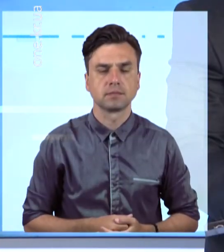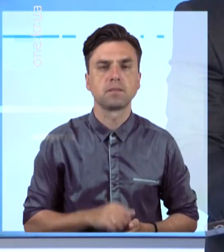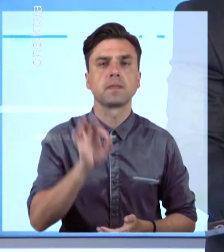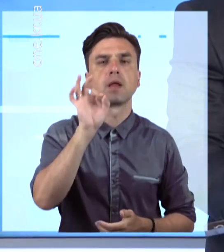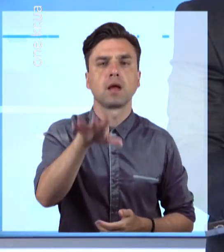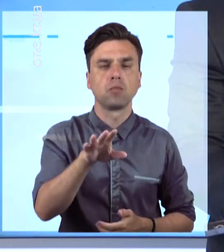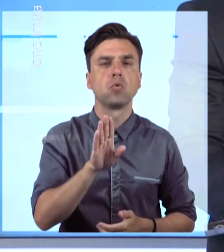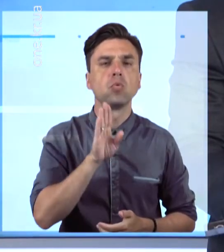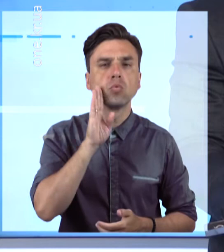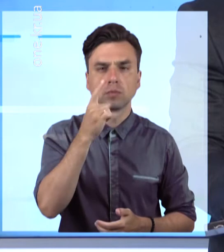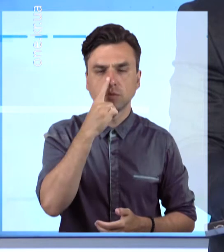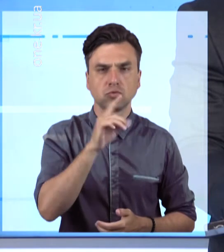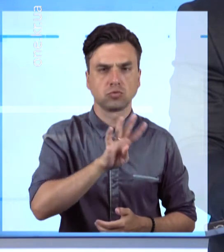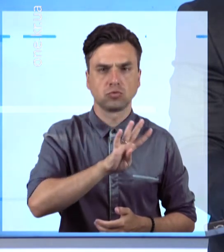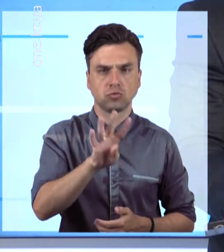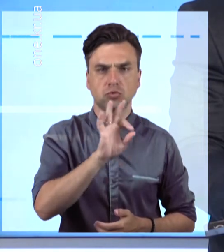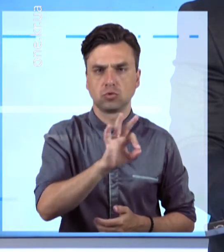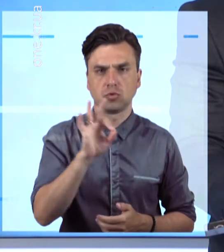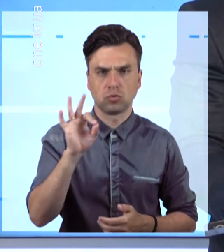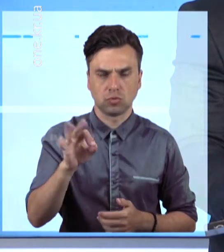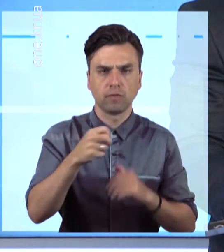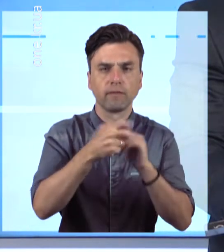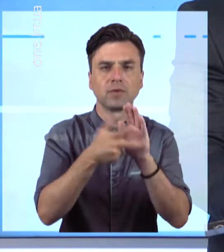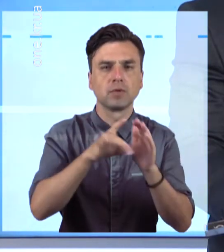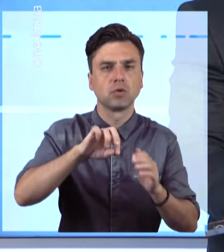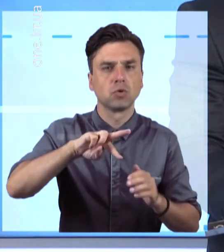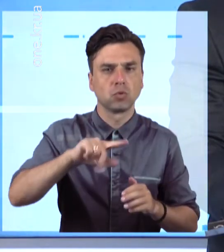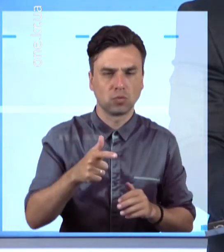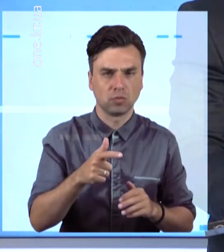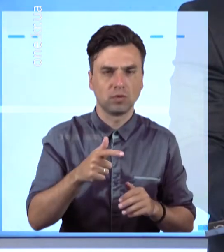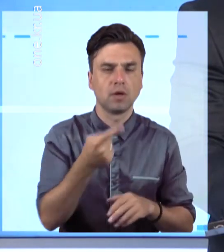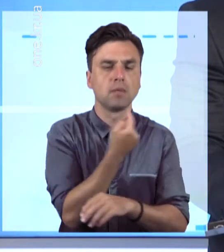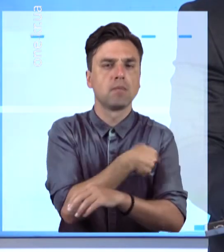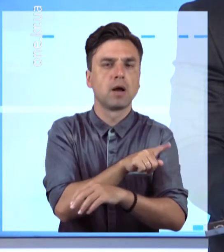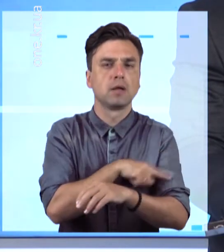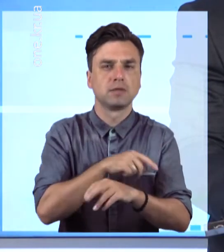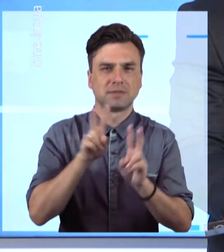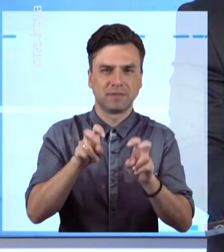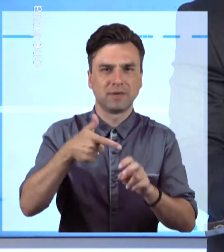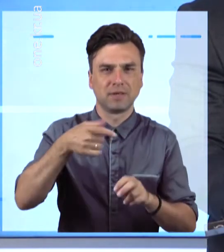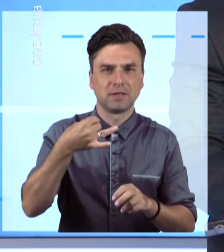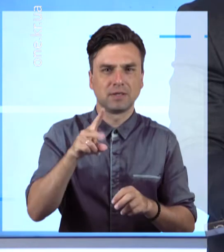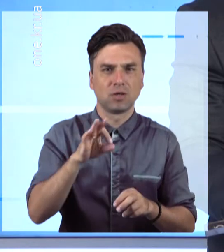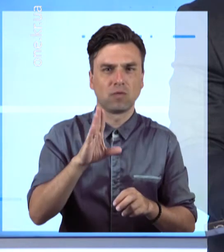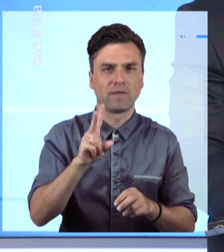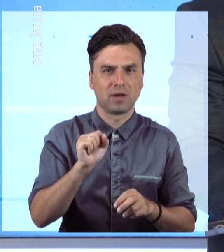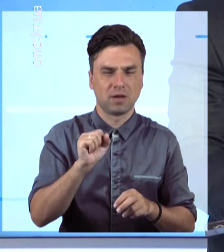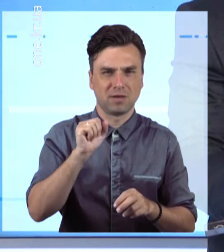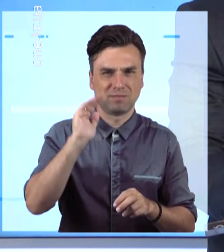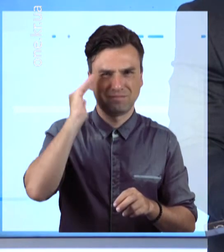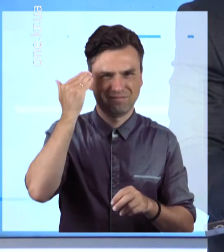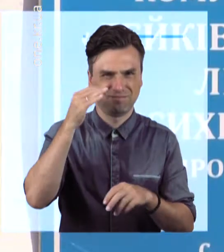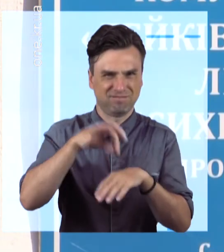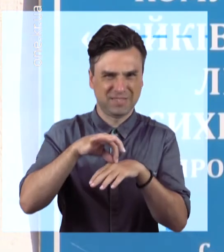Нагадаю, близько 4-ї ранку, 18 липня, у Геківській обласній психоневрологічній лікарні медсестра ще з одним колегою